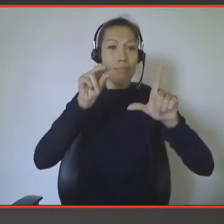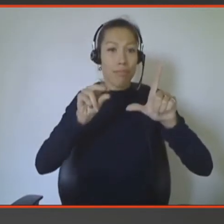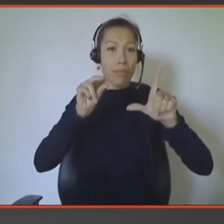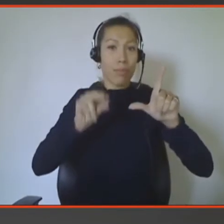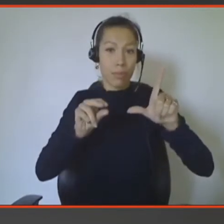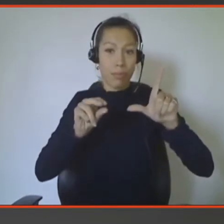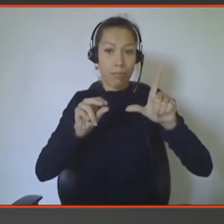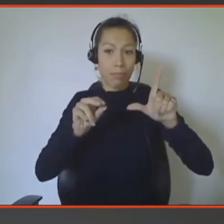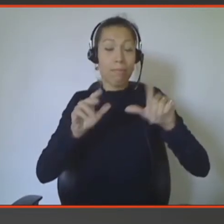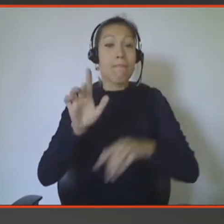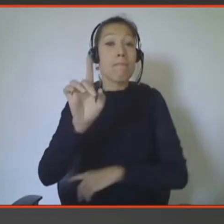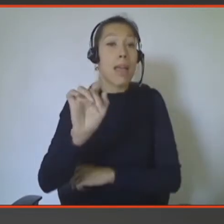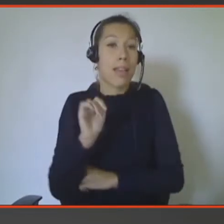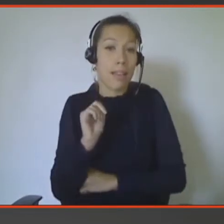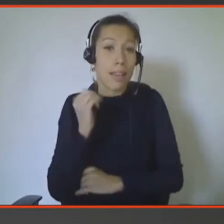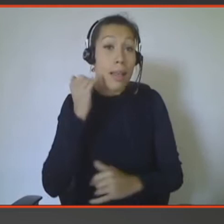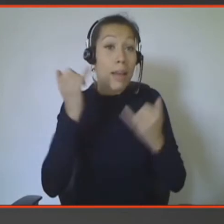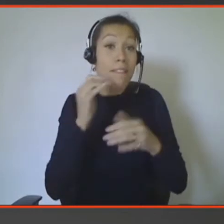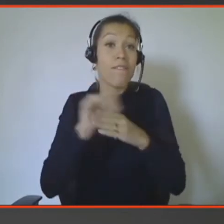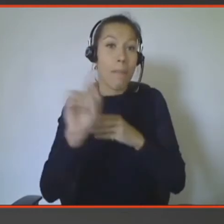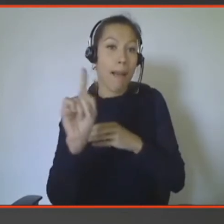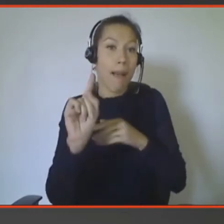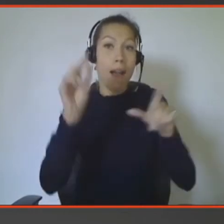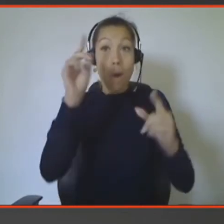si vous ne remplissez pas votre objectif.